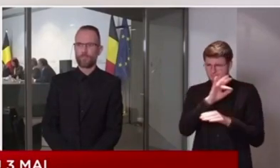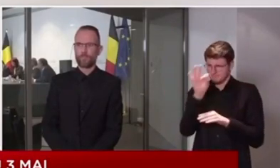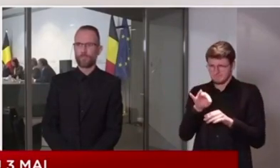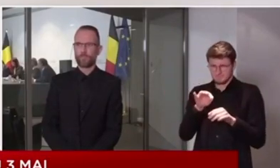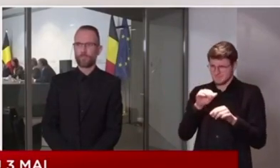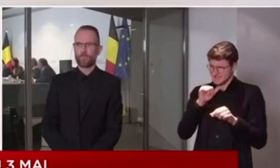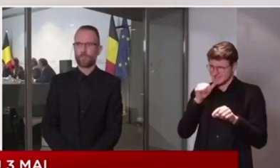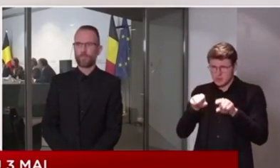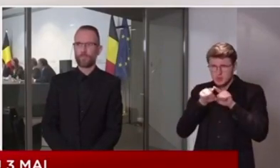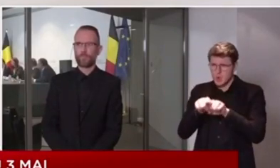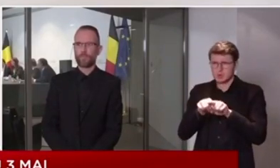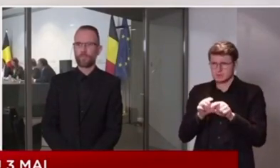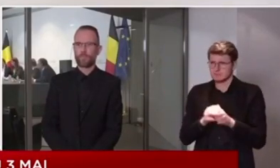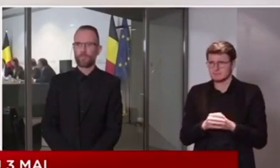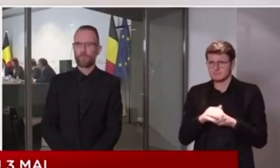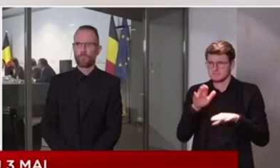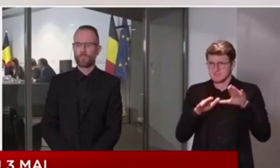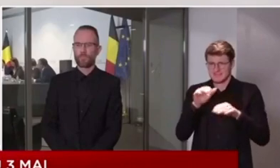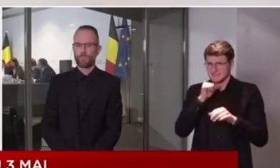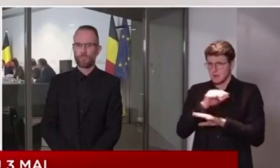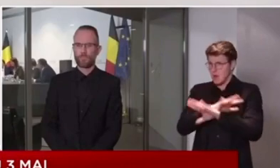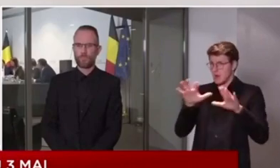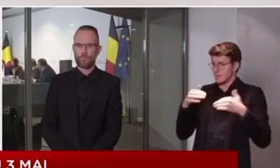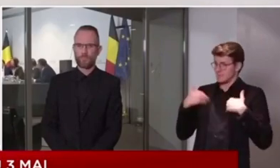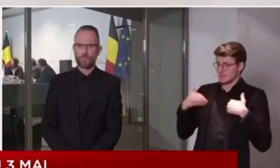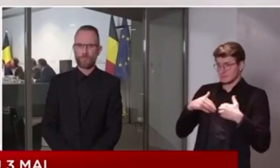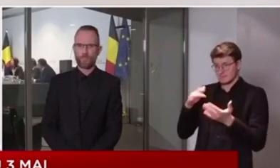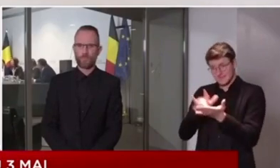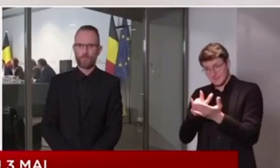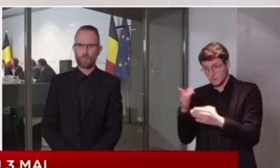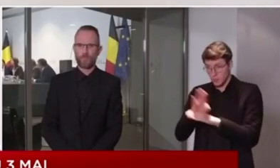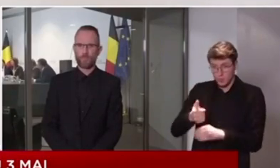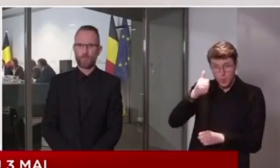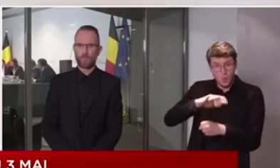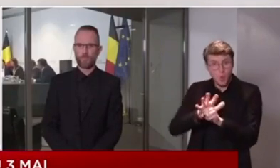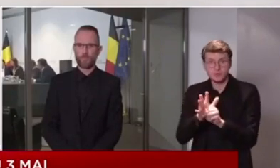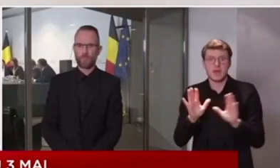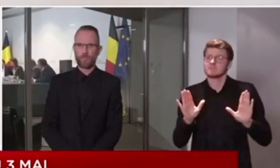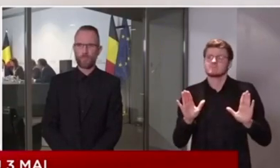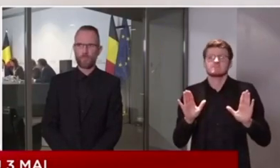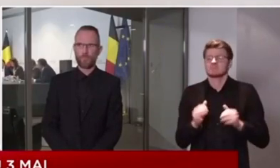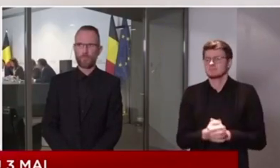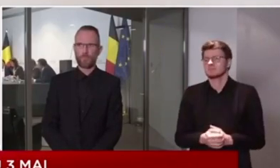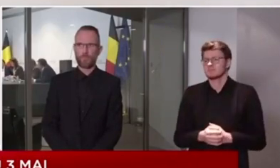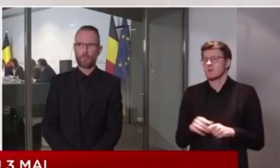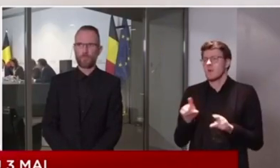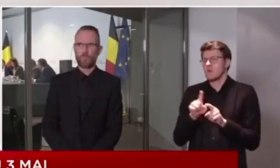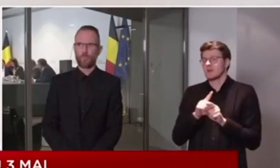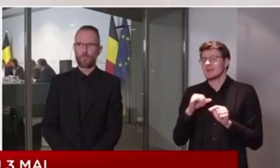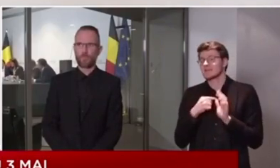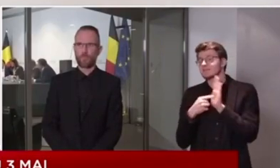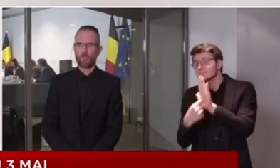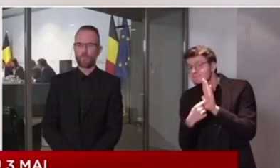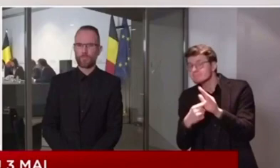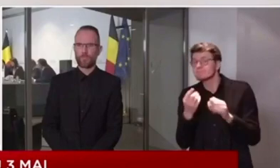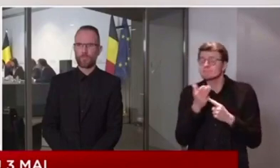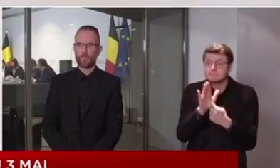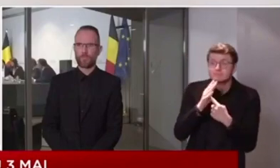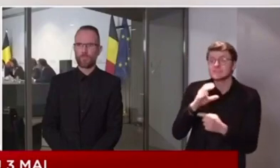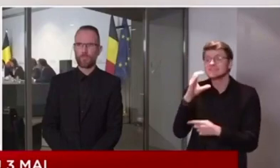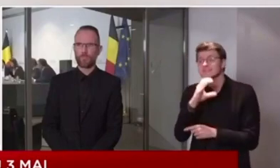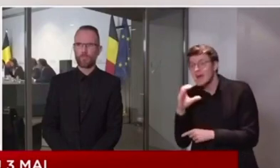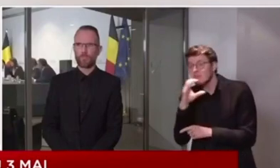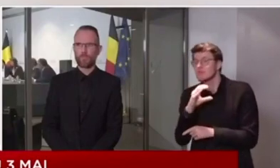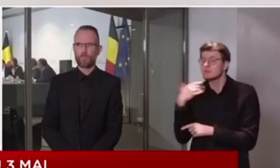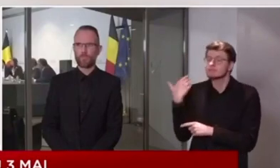Derrière les chiffres froids que nous entendons tous les jours, derrière ces chiffres se cachent des personnes, des personnes en souffrance,